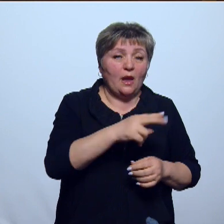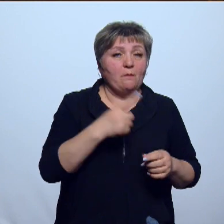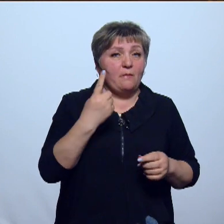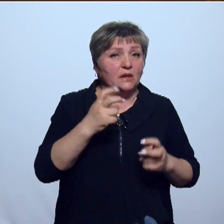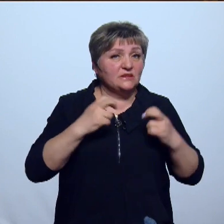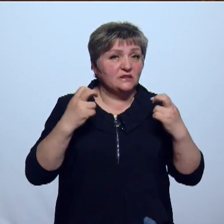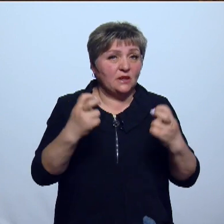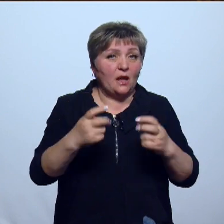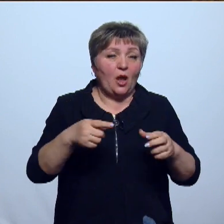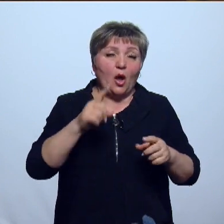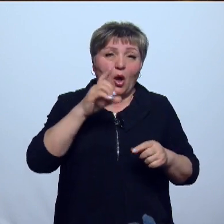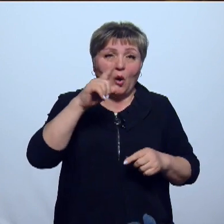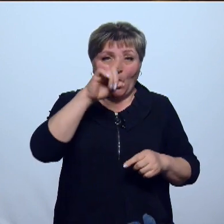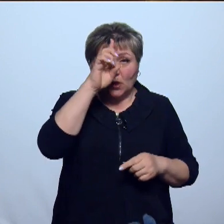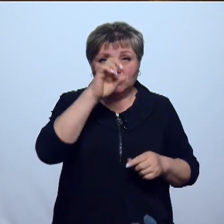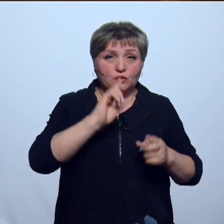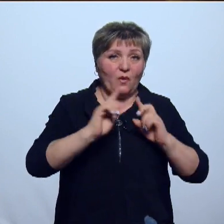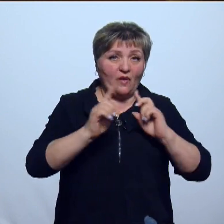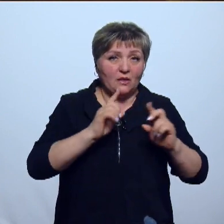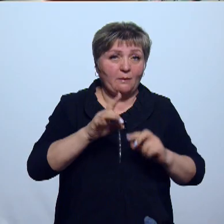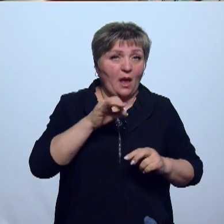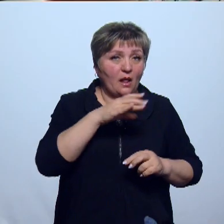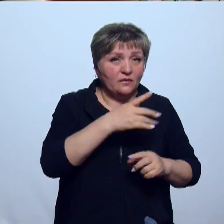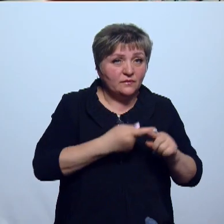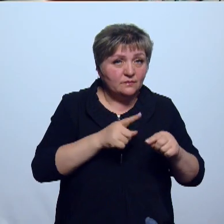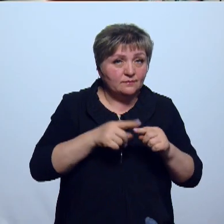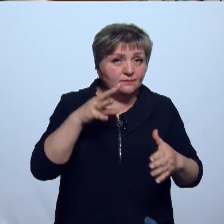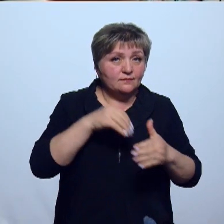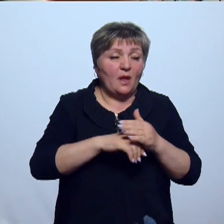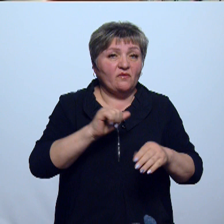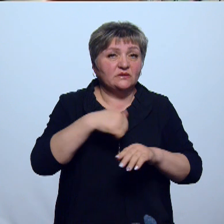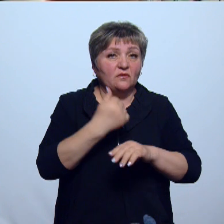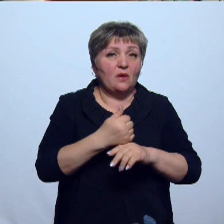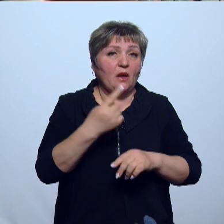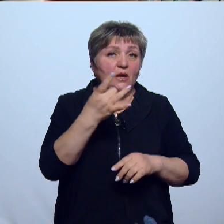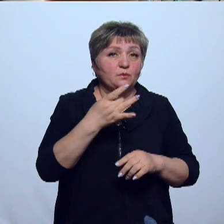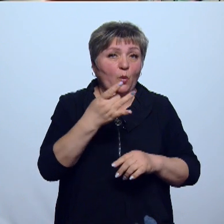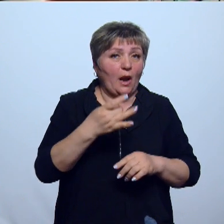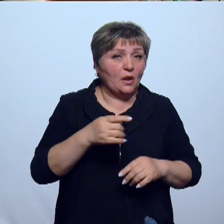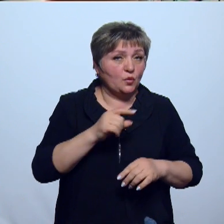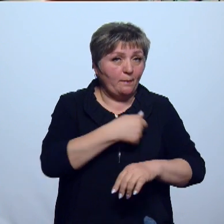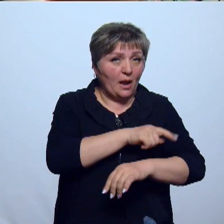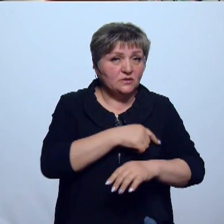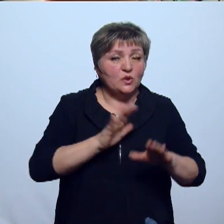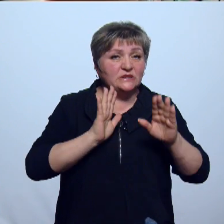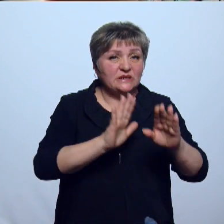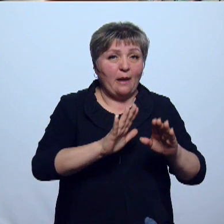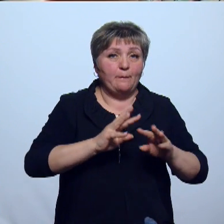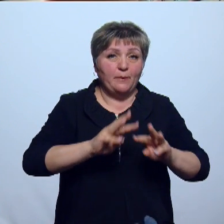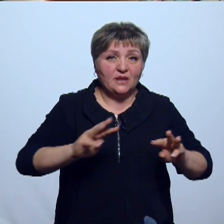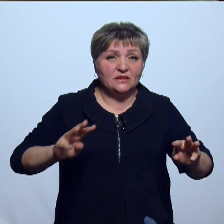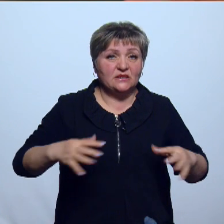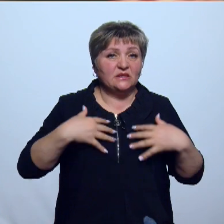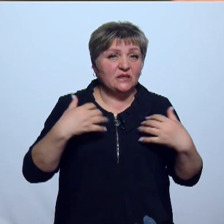участие приняли председатель госсовета Удмуртии Надежда Михайлова, которая много лет возглавляла первую республиканскую больницу, бывший заместитель министра